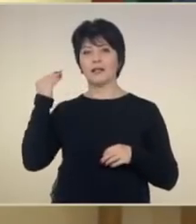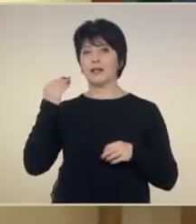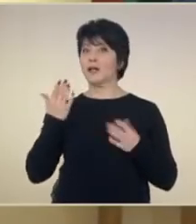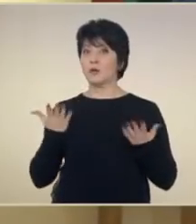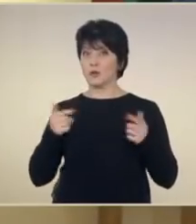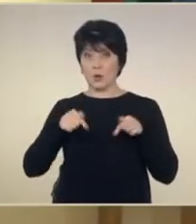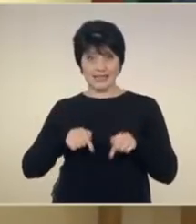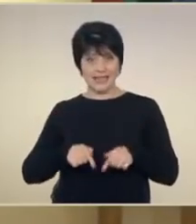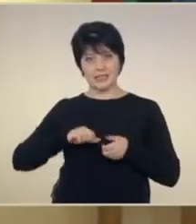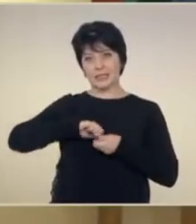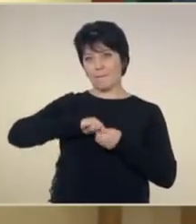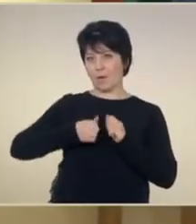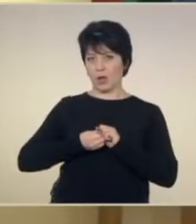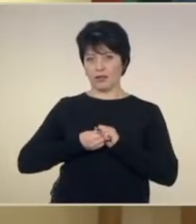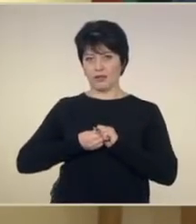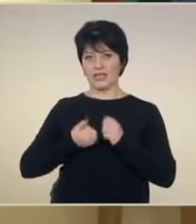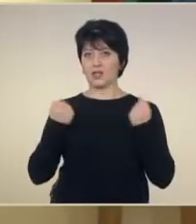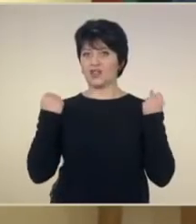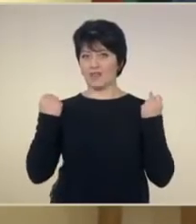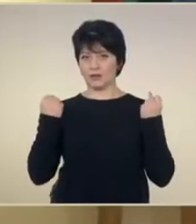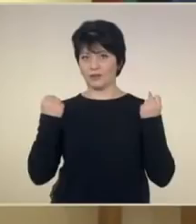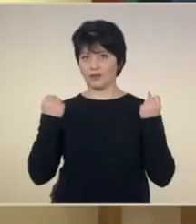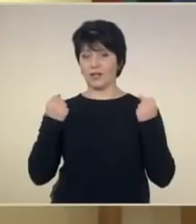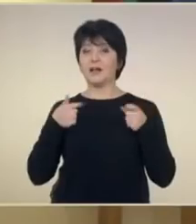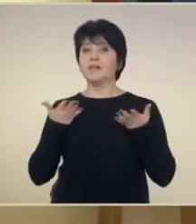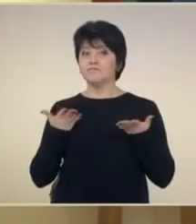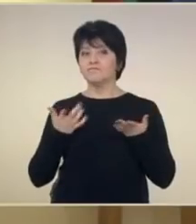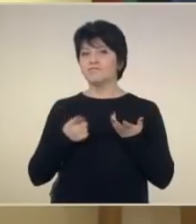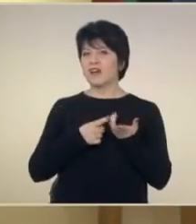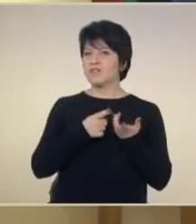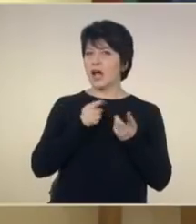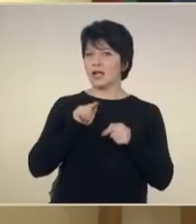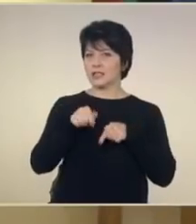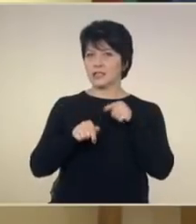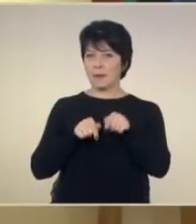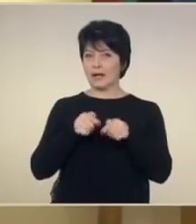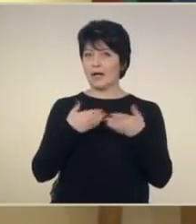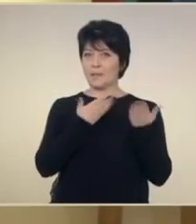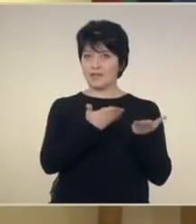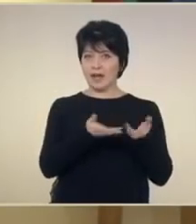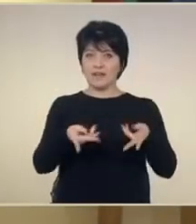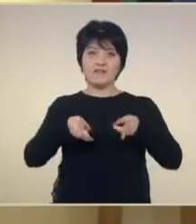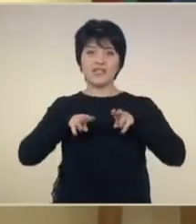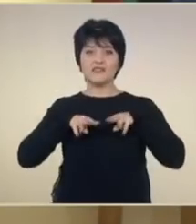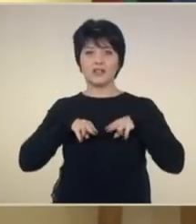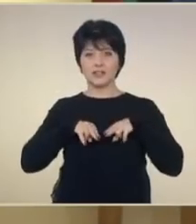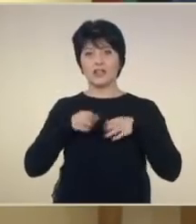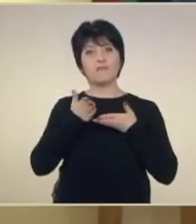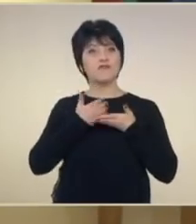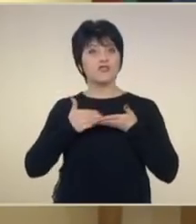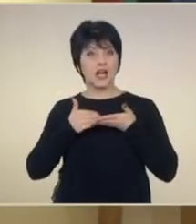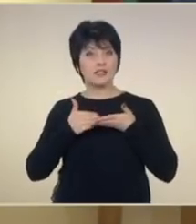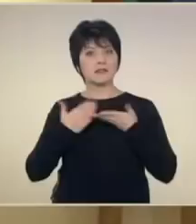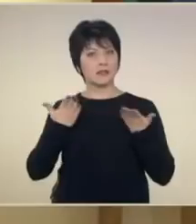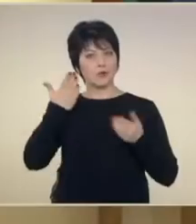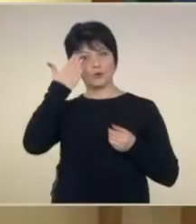се борят за оцеляване. Всяка стъпка към тях възвръща част от достоинството ни